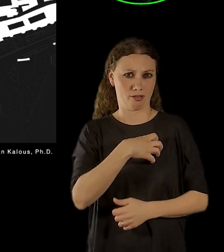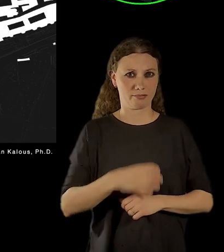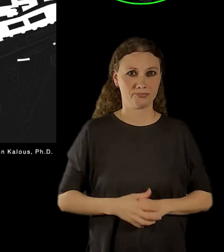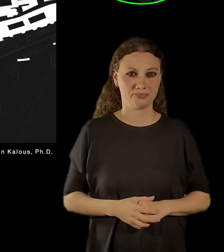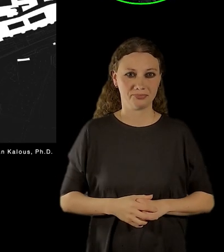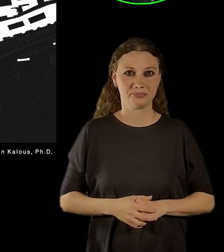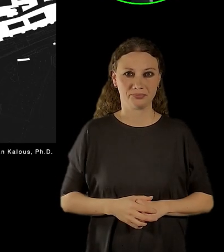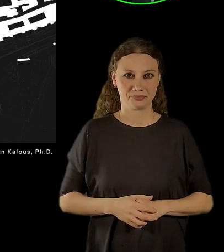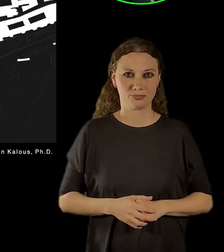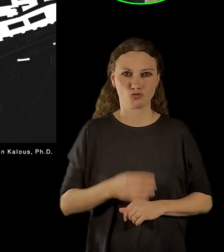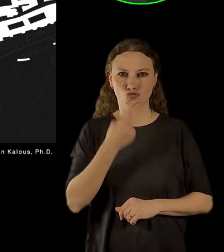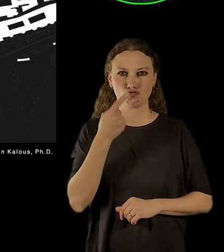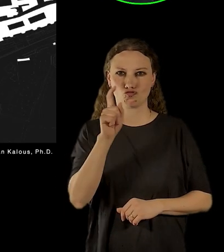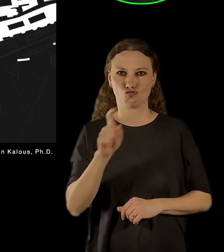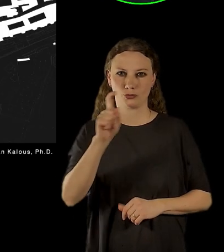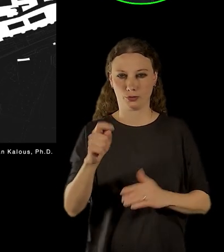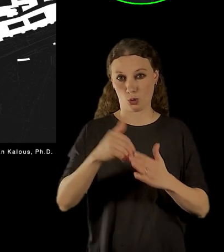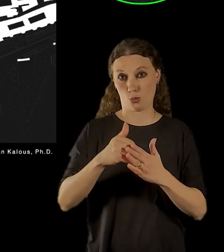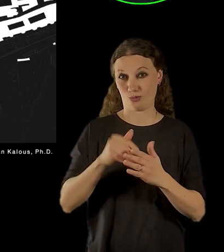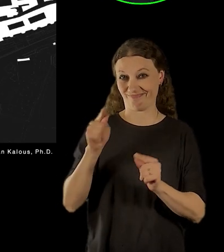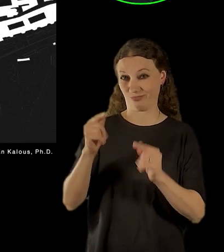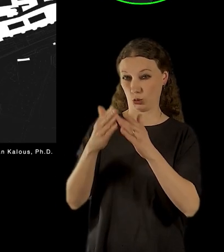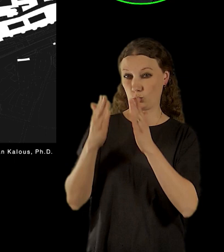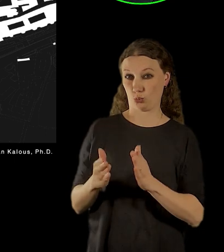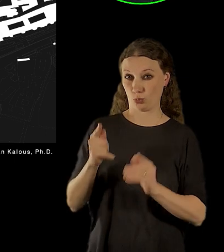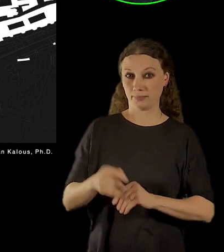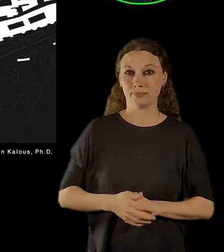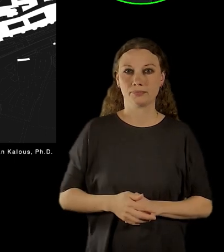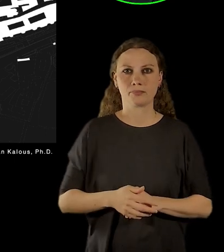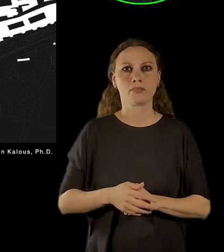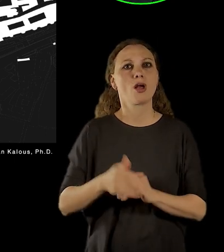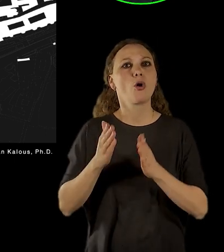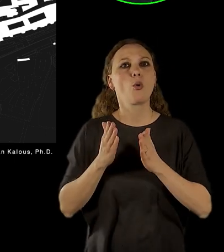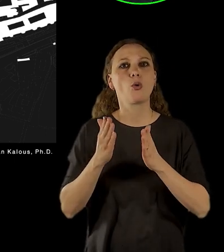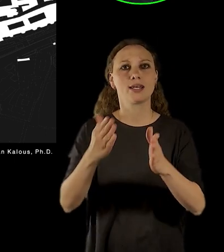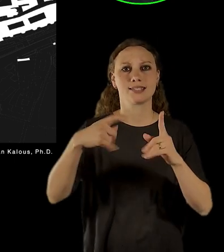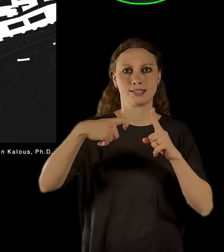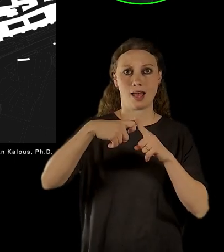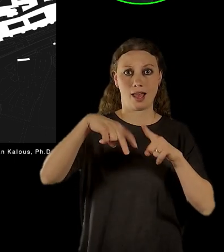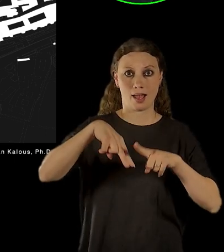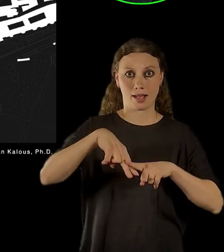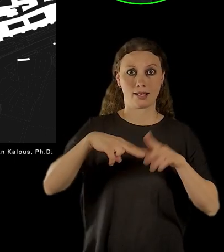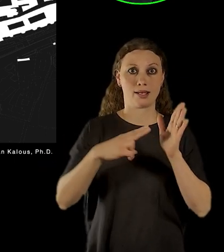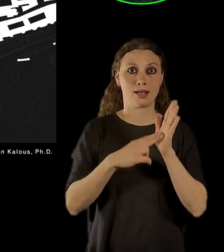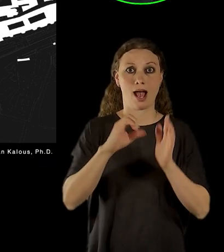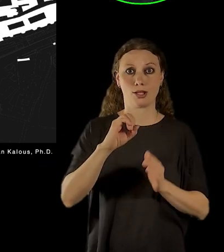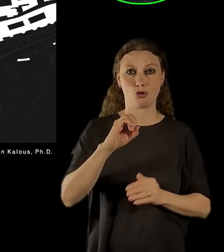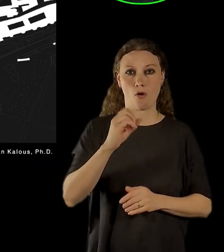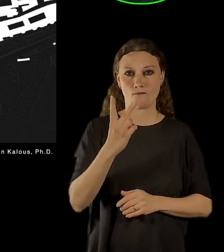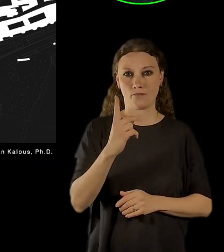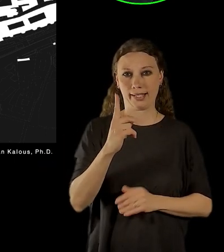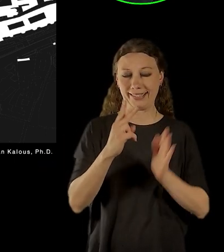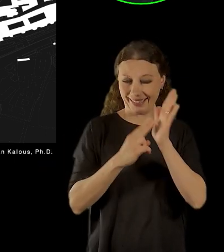vrátí. Ten prostor Kanovnické ulici je naprosto unikátní tím, že vlastně naproti máte rezidenci